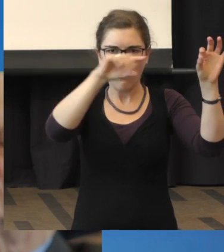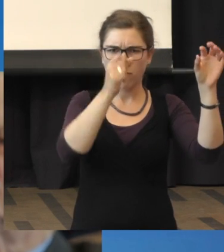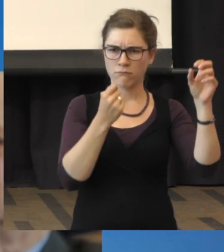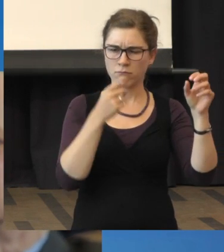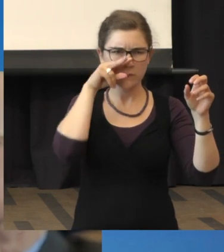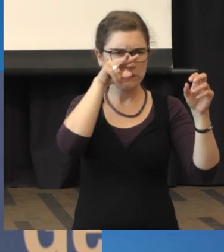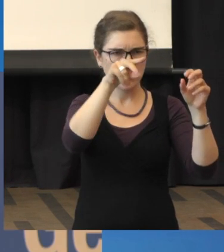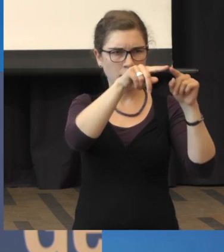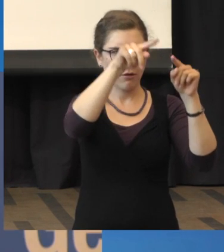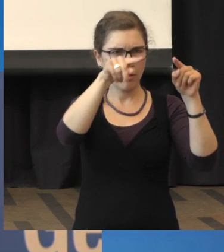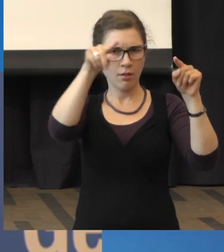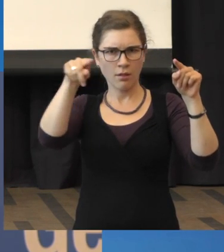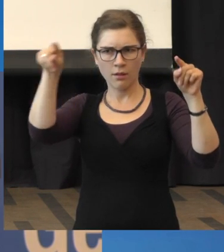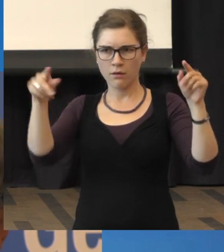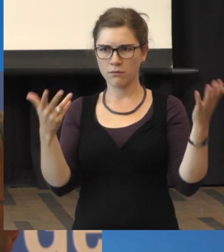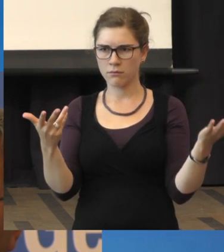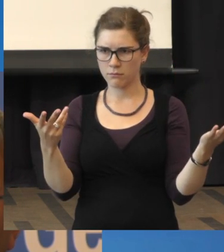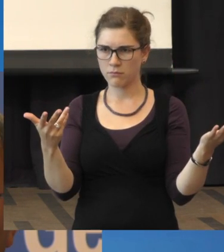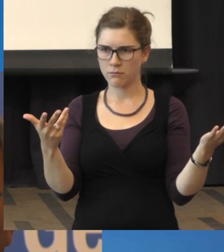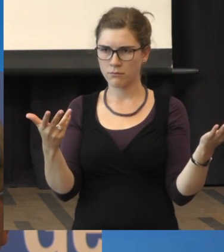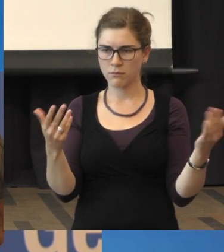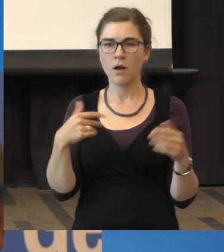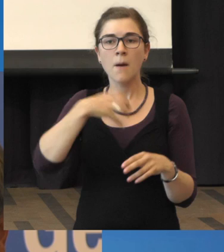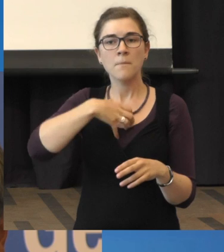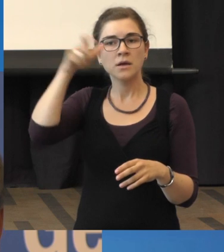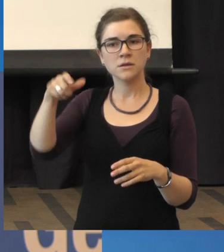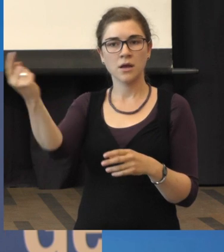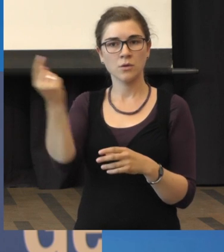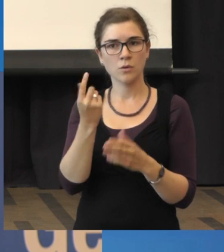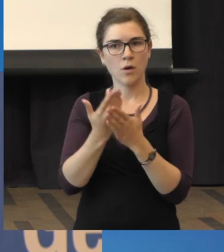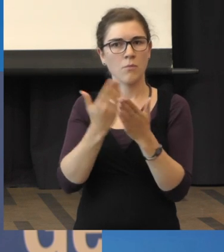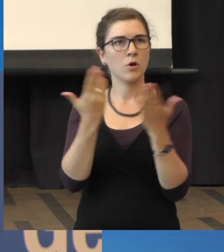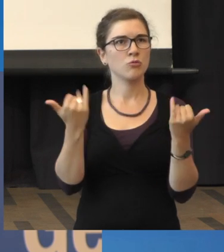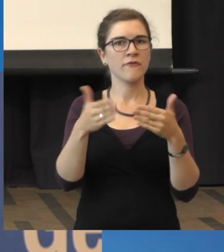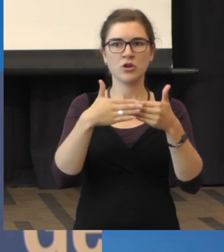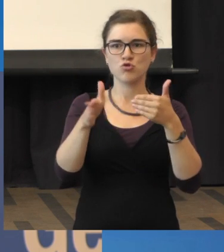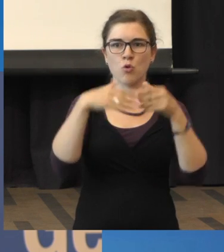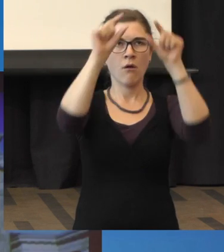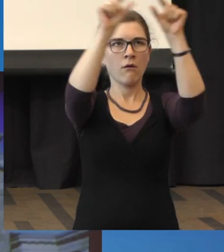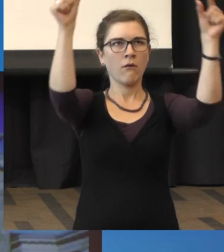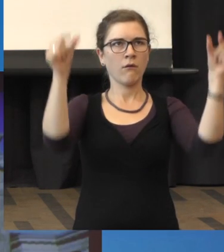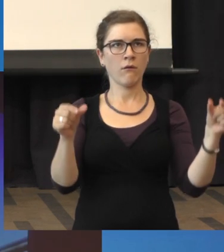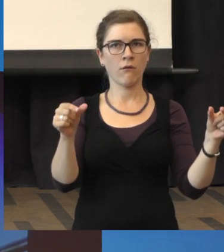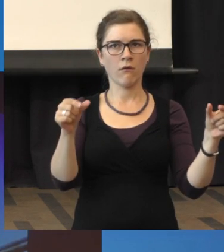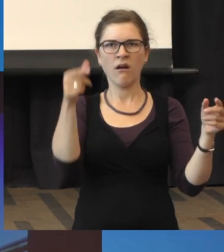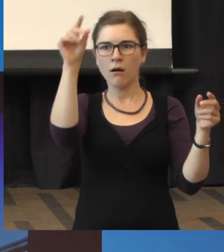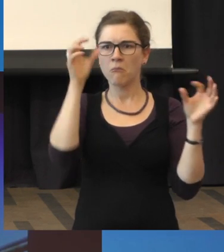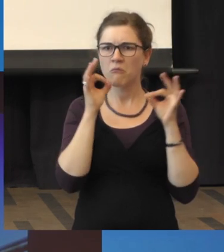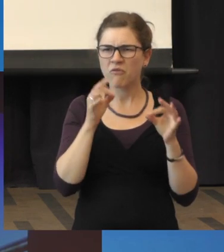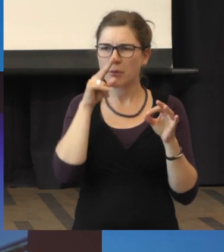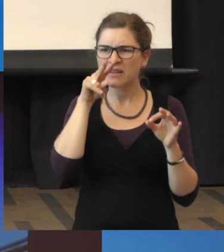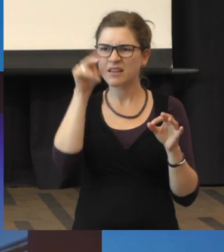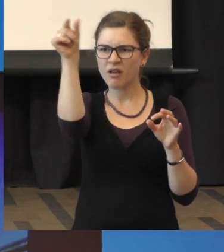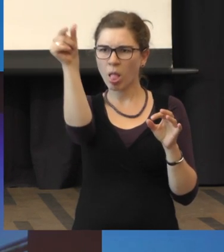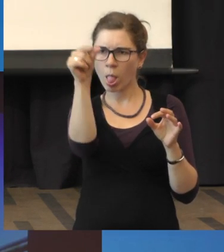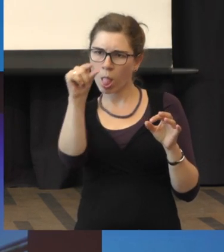Patienten kommen in die Sprechstunden und sagen, ich sehe auf einmal meinen Türrahmen. Der hat so eine leichte Eindellung. Sie sehen das hier